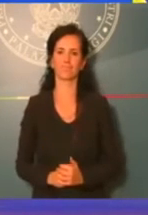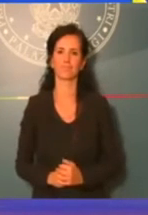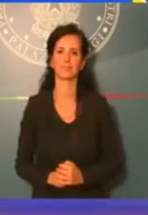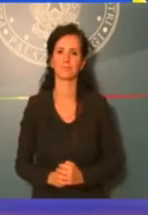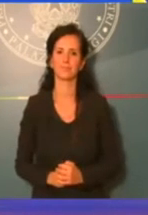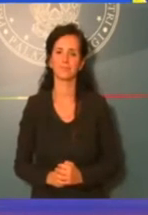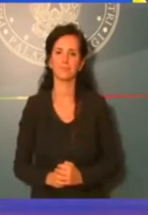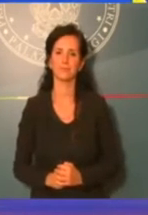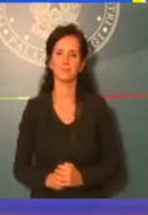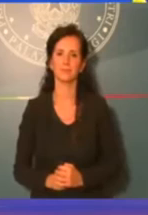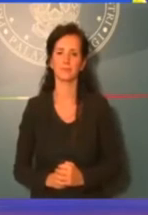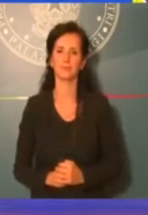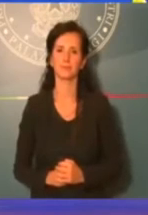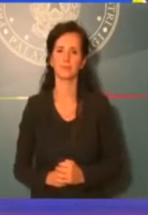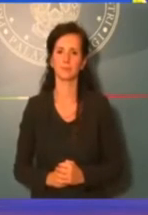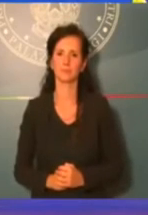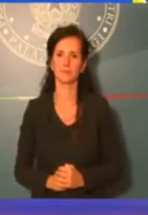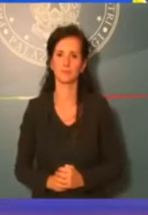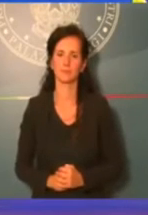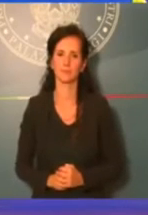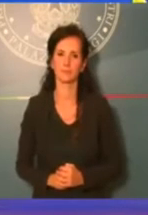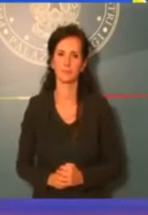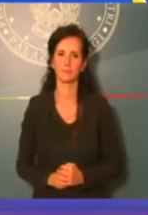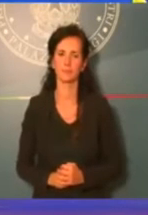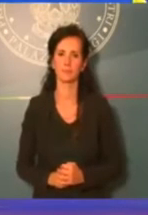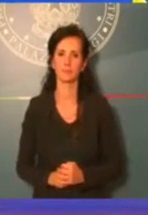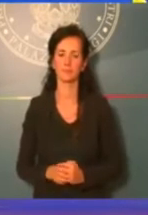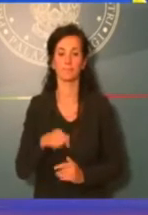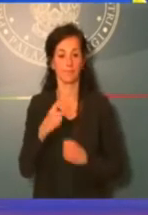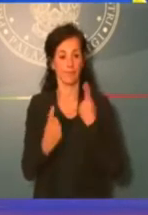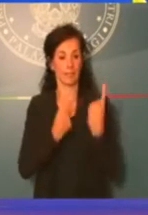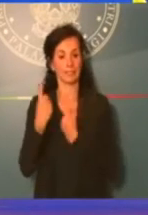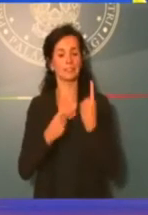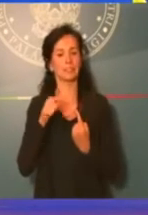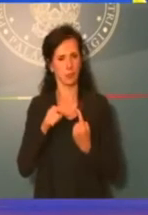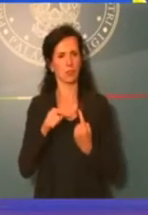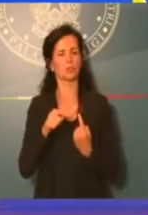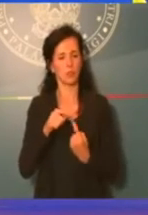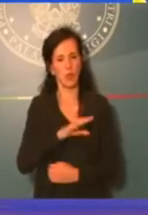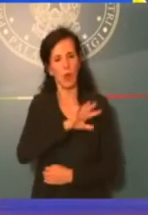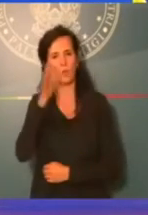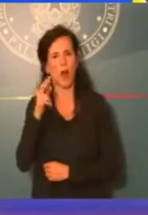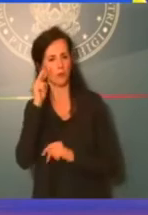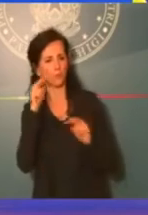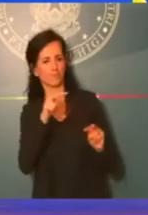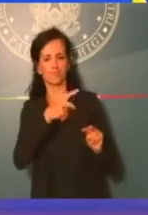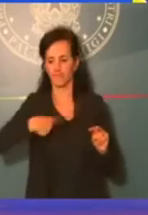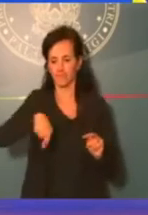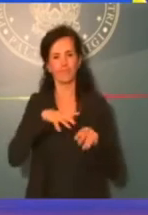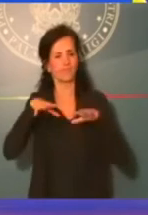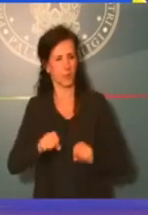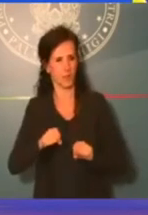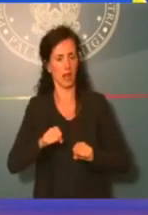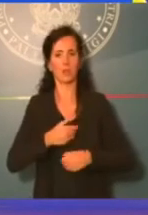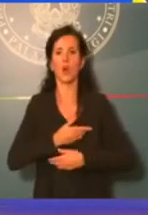Ancora, su questo fronte c'è un altro aspetto su cui ci siamo molto impegnati. D'ora in poi la pubblica amministrazione